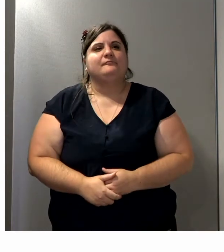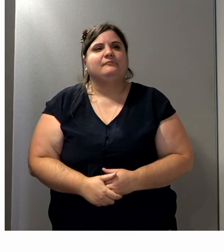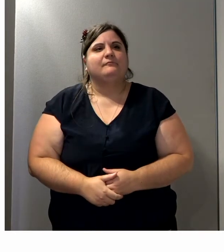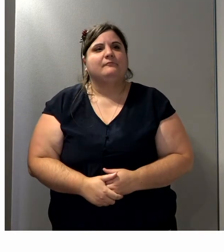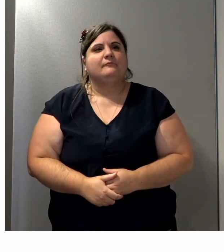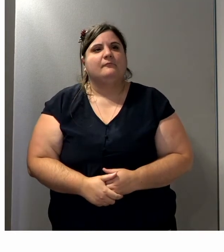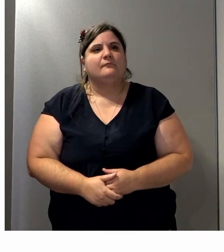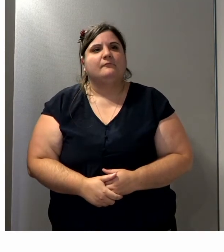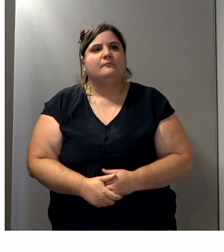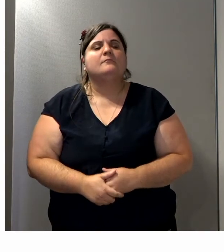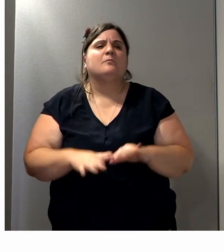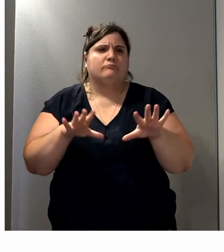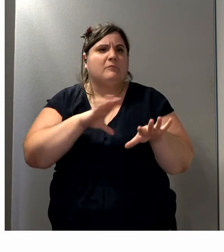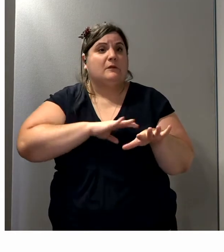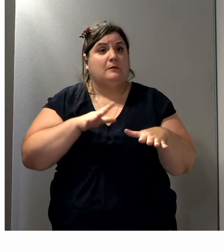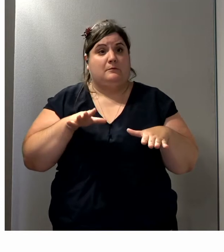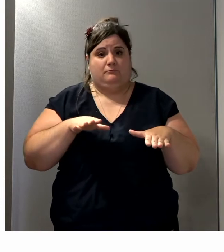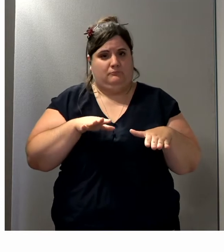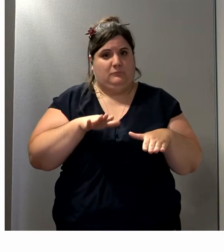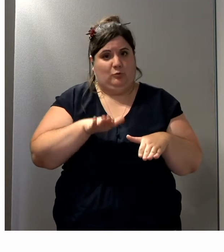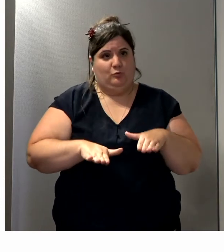Voilà, donc on va commencer par faire des pas sur le côté.